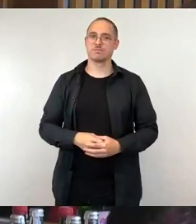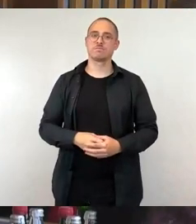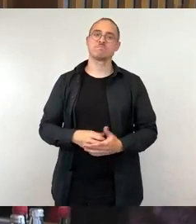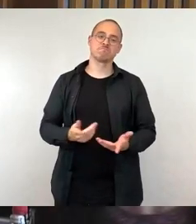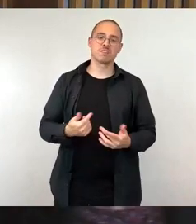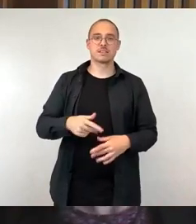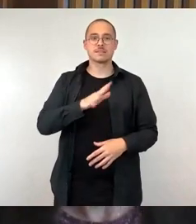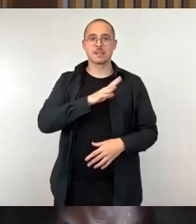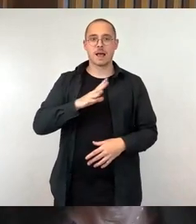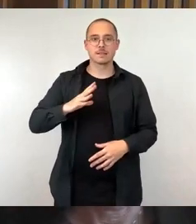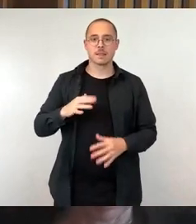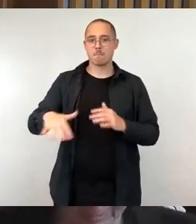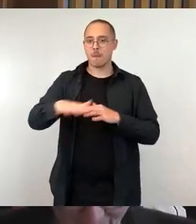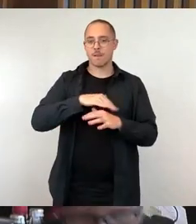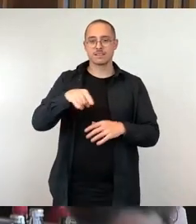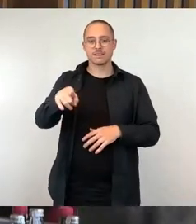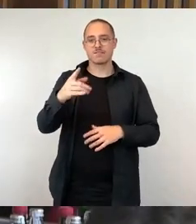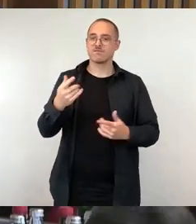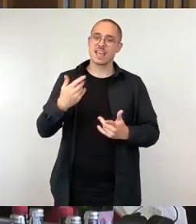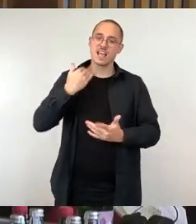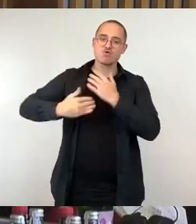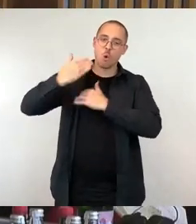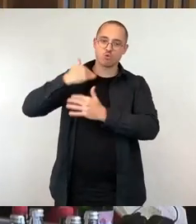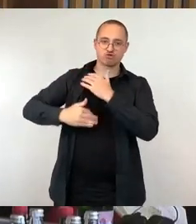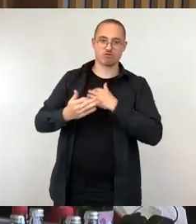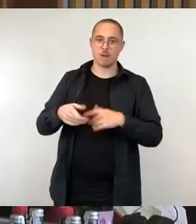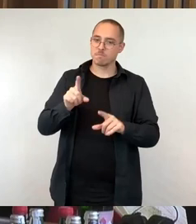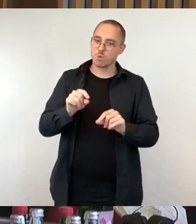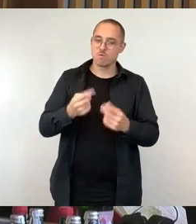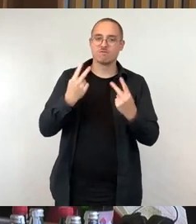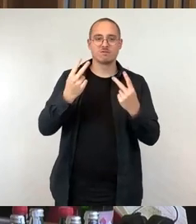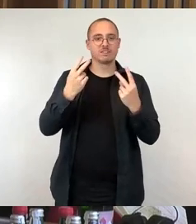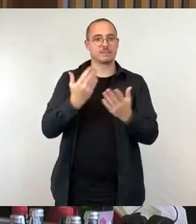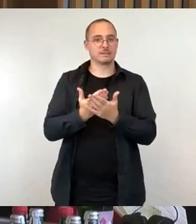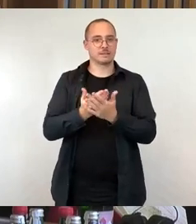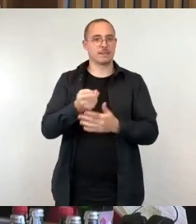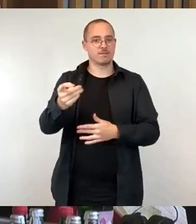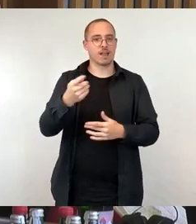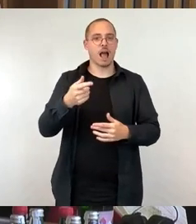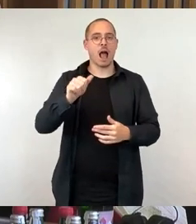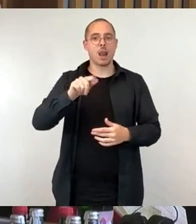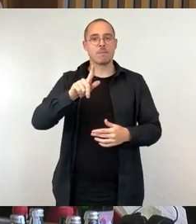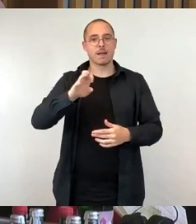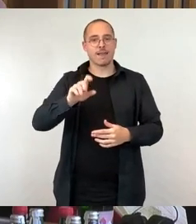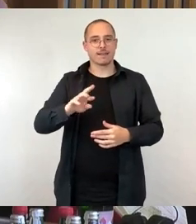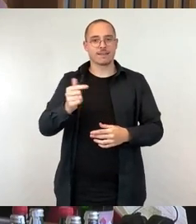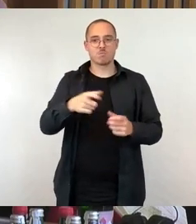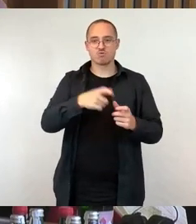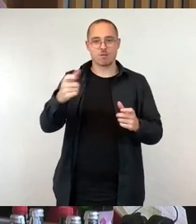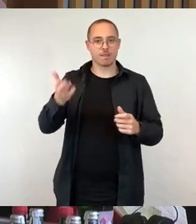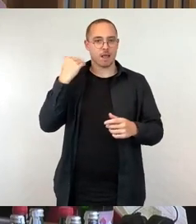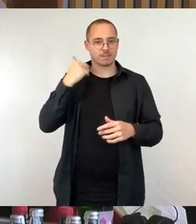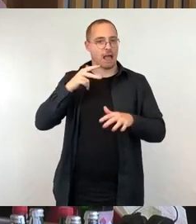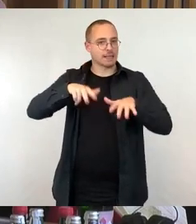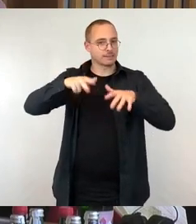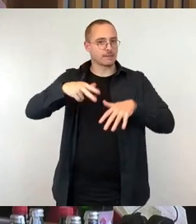Zusammenhang mit dem Bau der Albertbrücke zwischen 1875 und 1881 ergebe. Nun reichen 30 Sekunden Recherche,